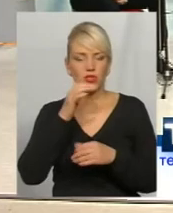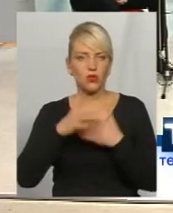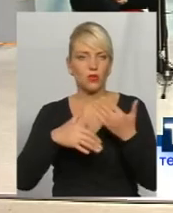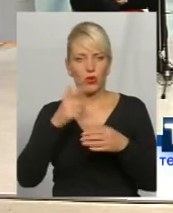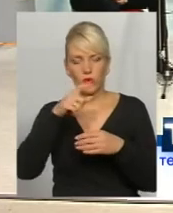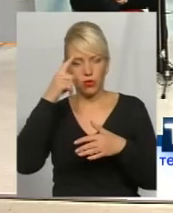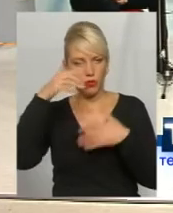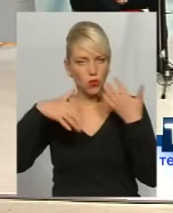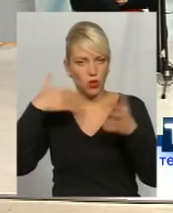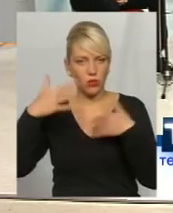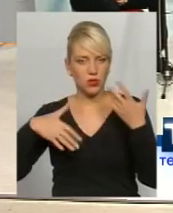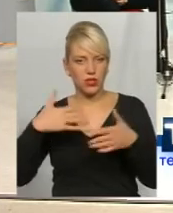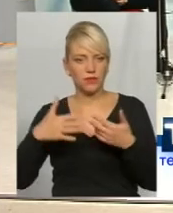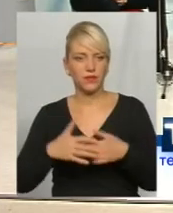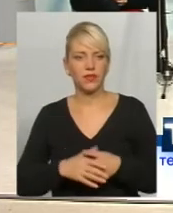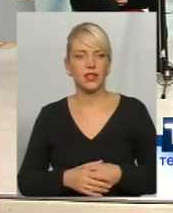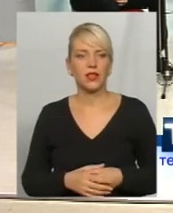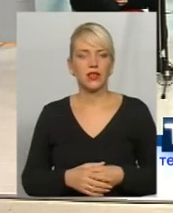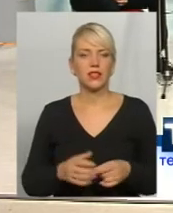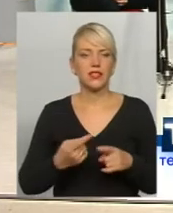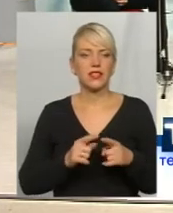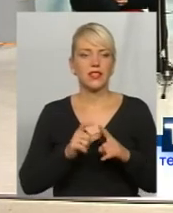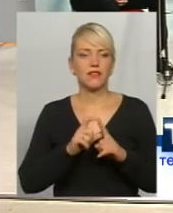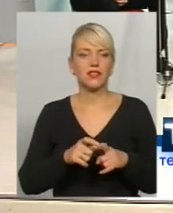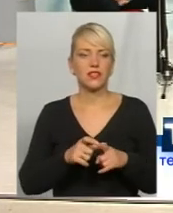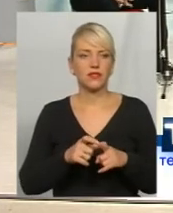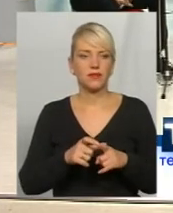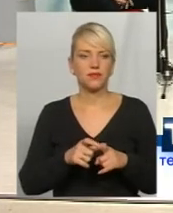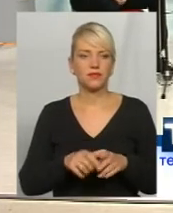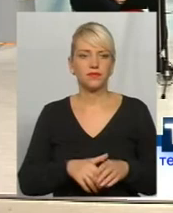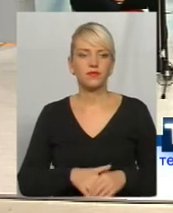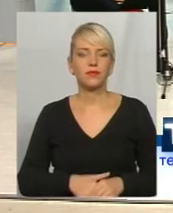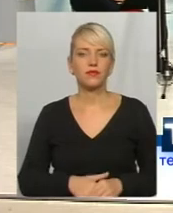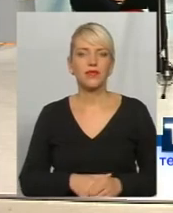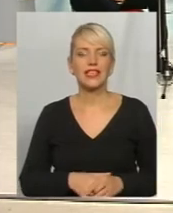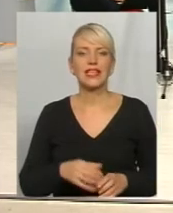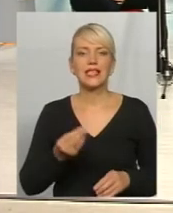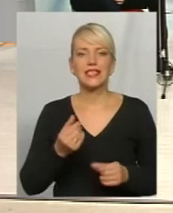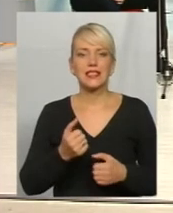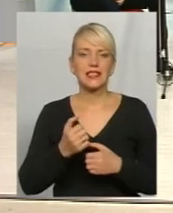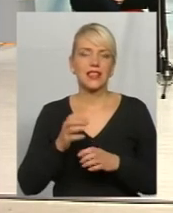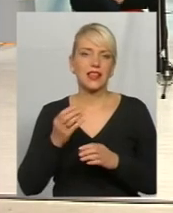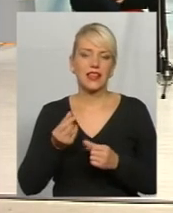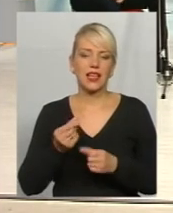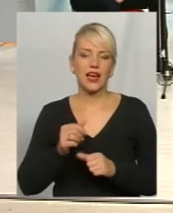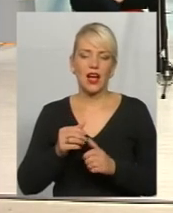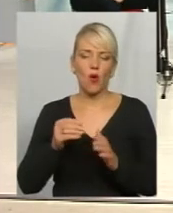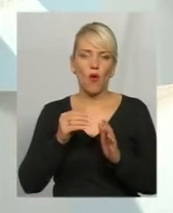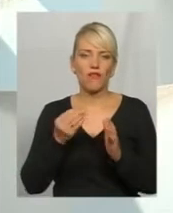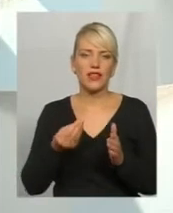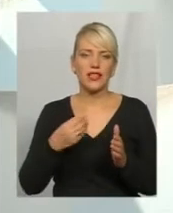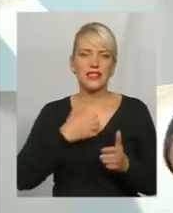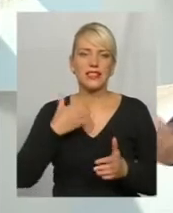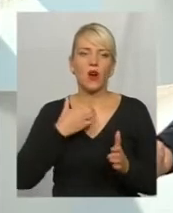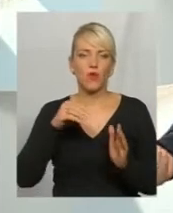їх путає, оце, іменно, цей вислів, що думає, що це... Поясність? Так, страхові внески чомусь іменно в пенсійному фоні теж так